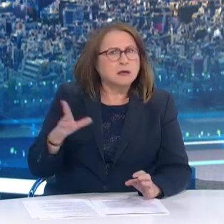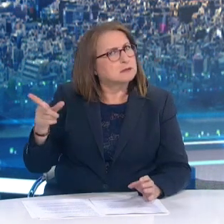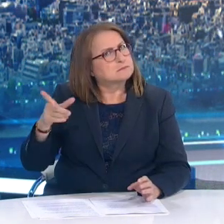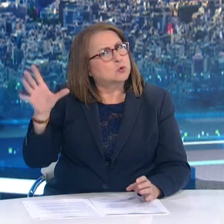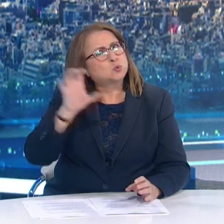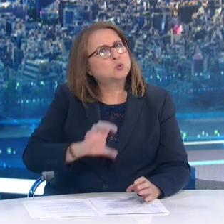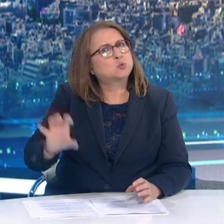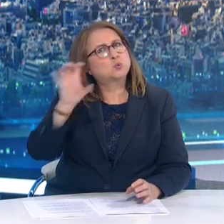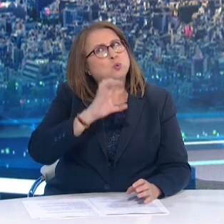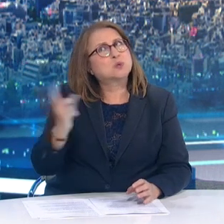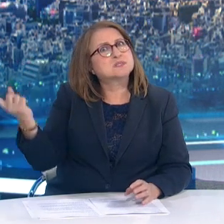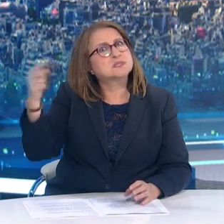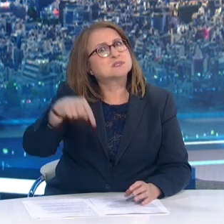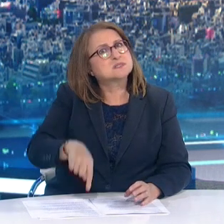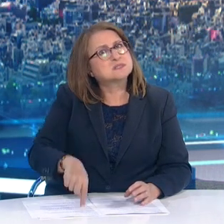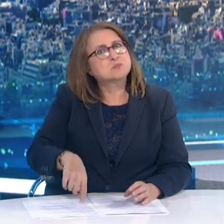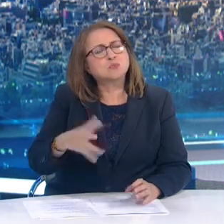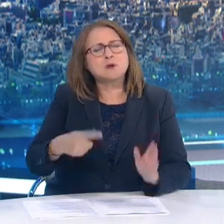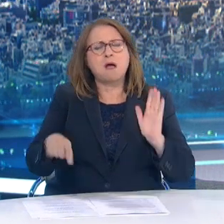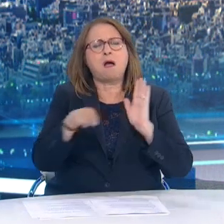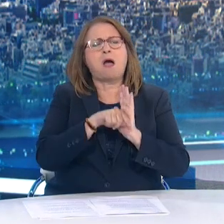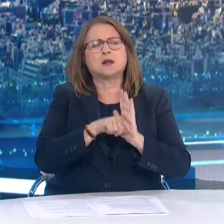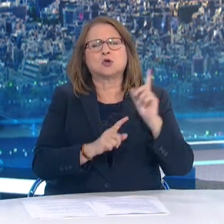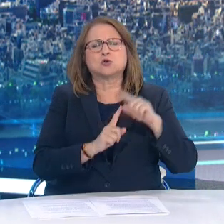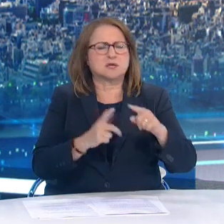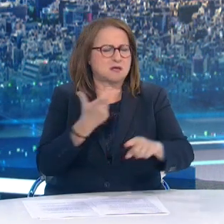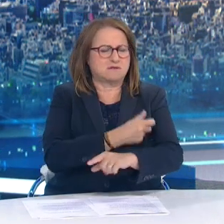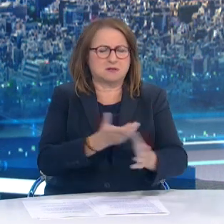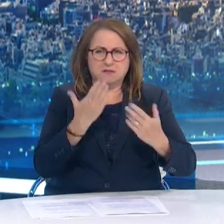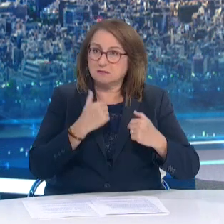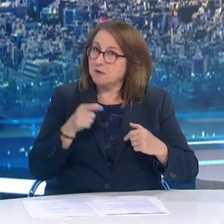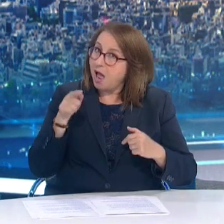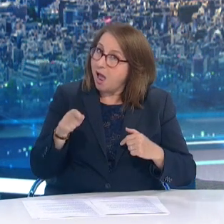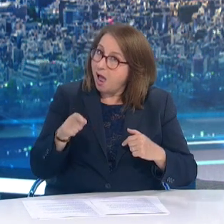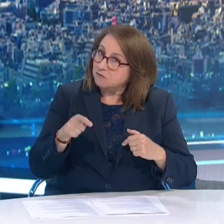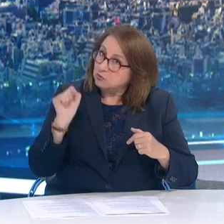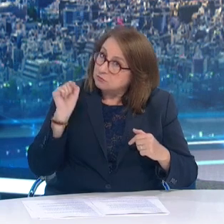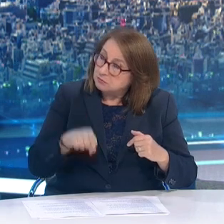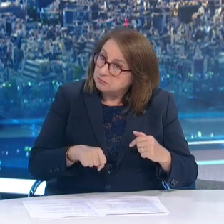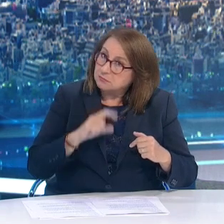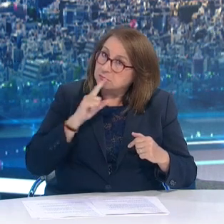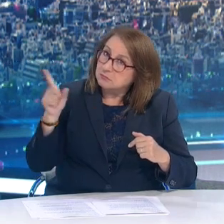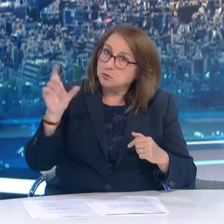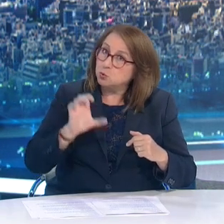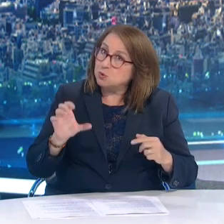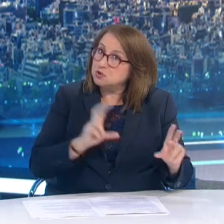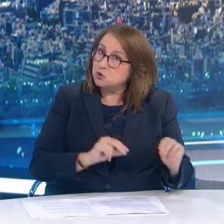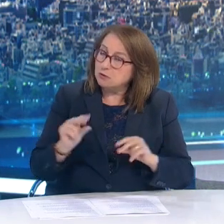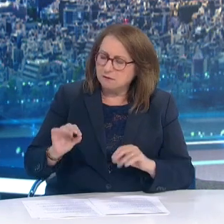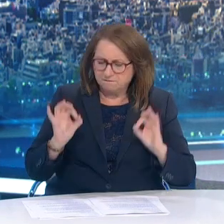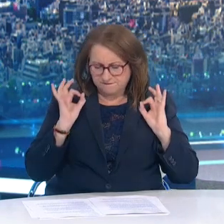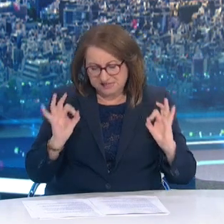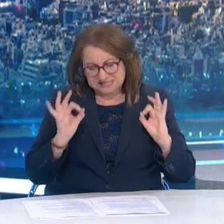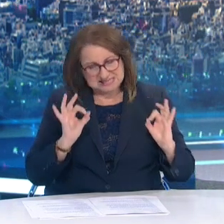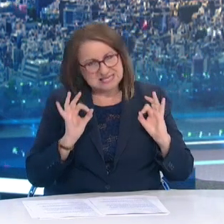αρκετών ημερών Με αρνητικό τεστ και χωρίς να είναι απαραίτητα εμβολιασμένοι Ασφαλώς ό,τι ισχύει για τους Έλληνες πολίτες θα ισχύει και για τους